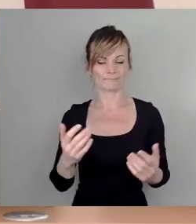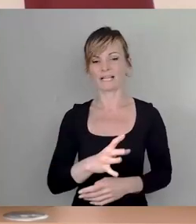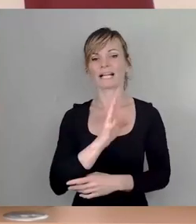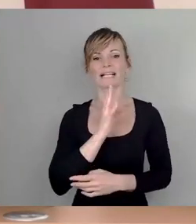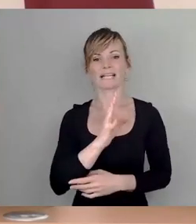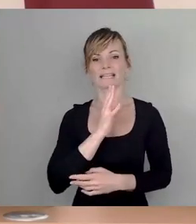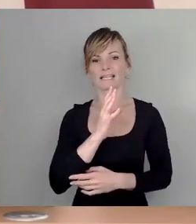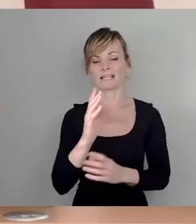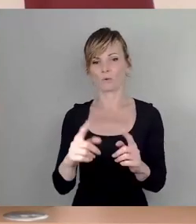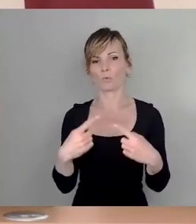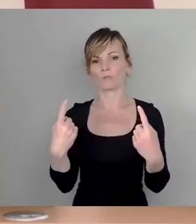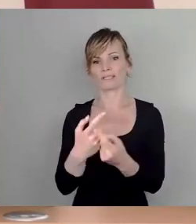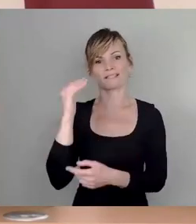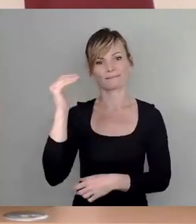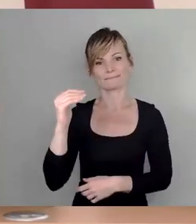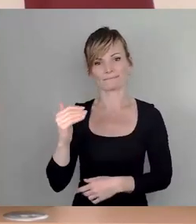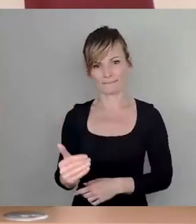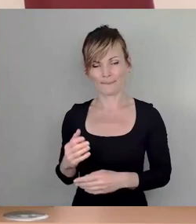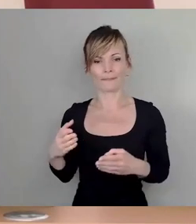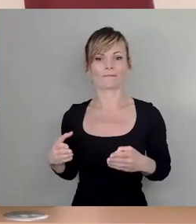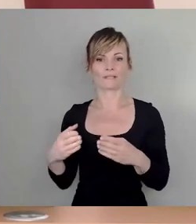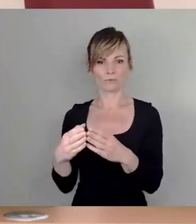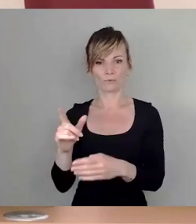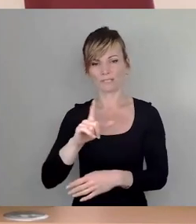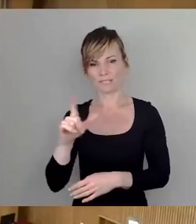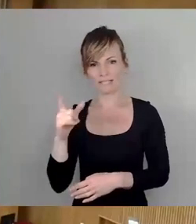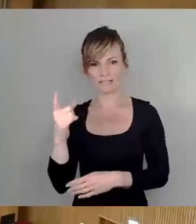Es wird beginnen die Fraktion DIE LINKE. Frau Dr. Geitsch.